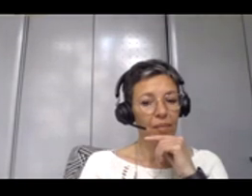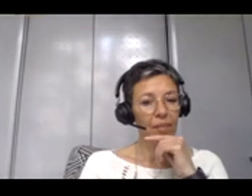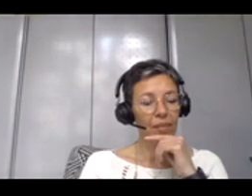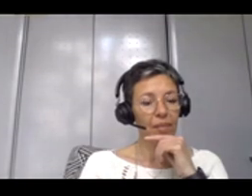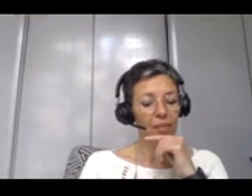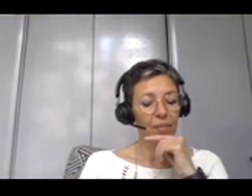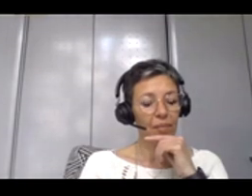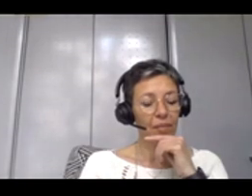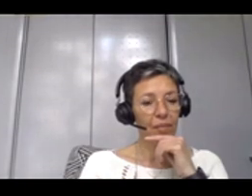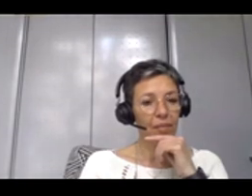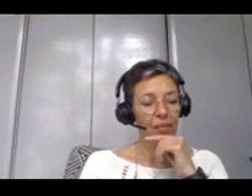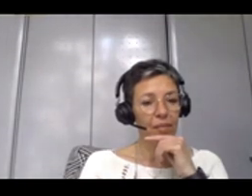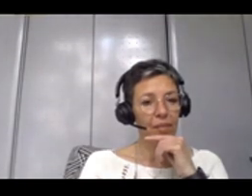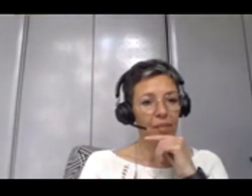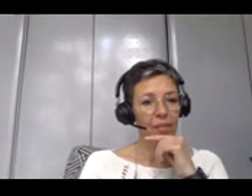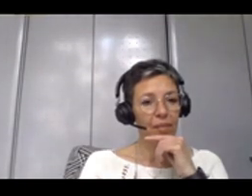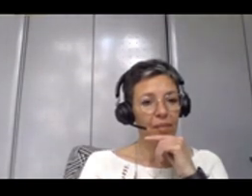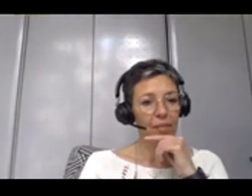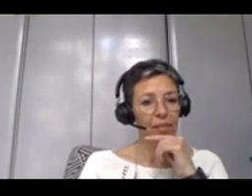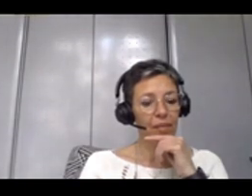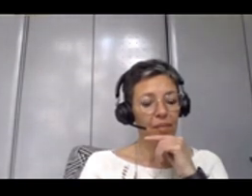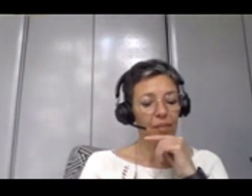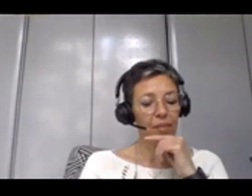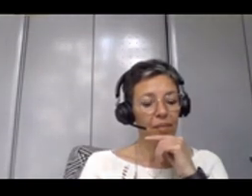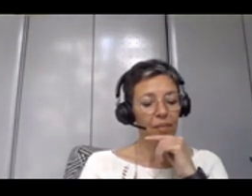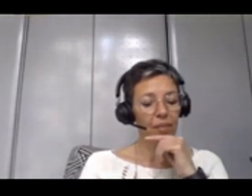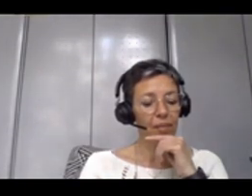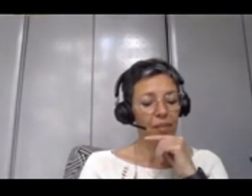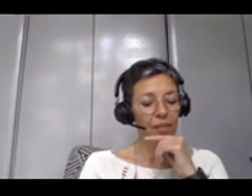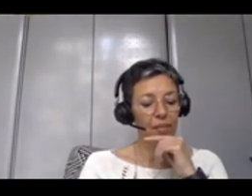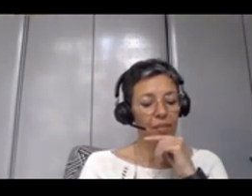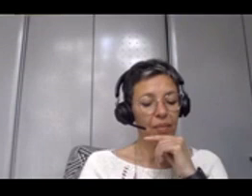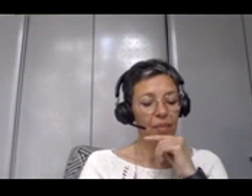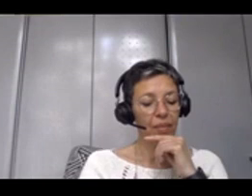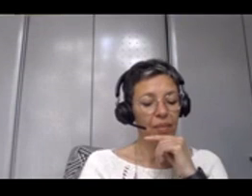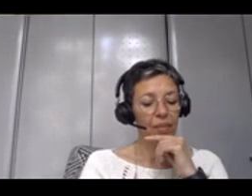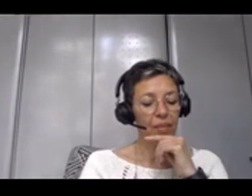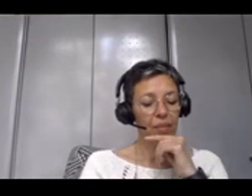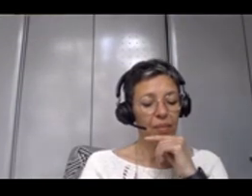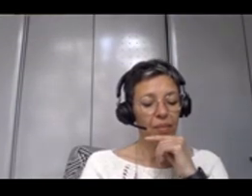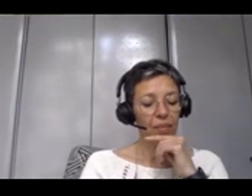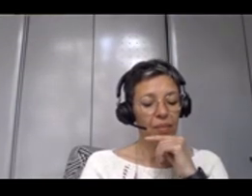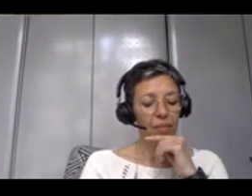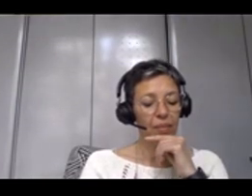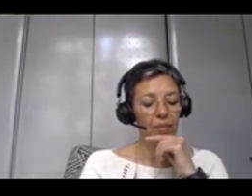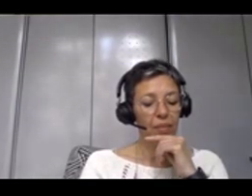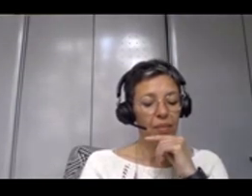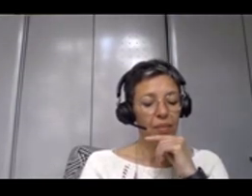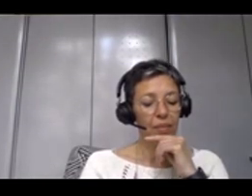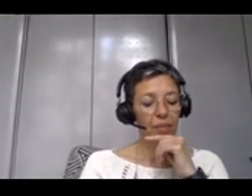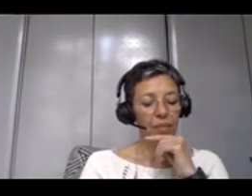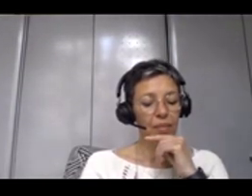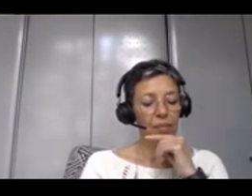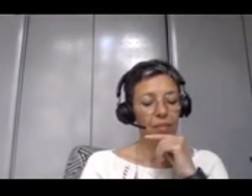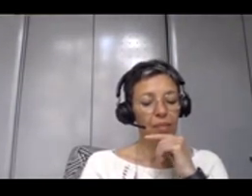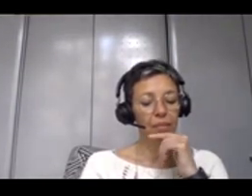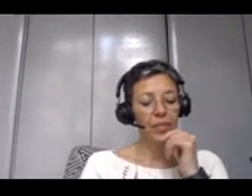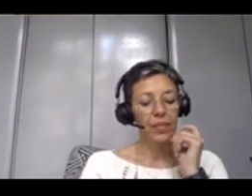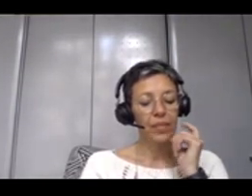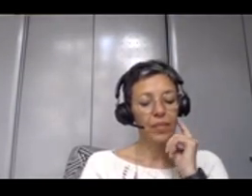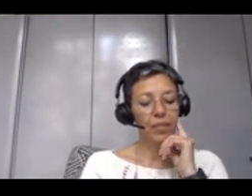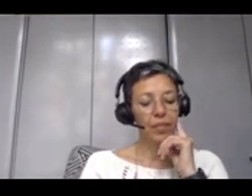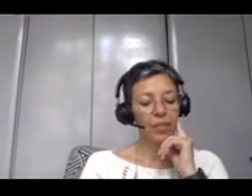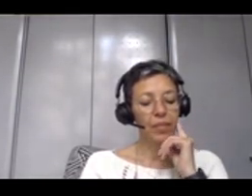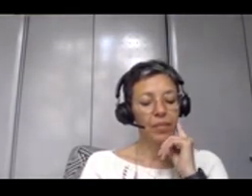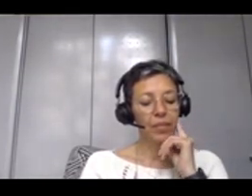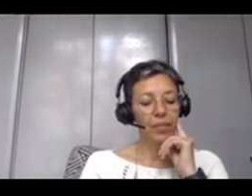pour en comprendre l'application sur votre ouvrage dans votre marché français. Et donc c'est ce qu'offre la flexibilité. Donc